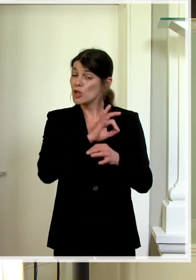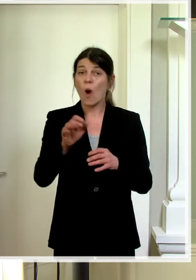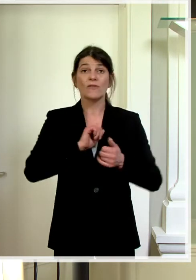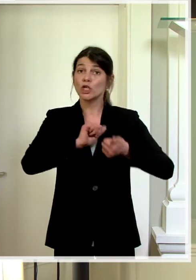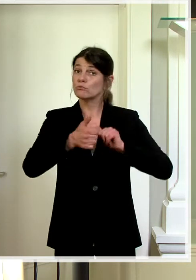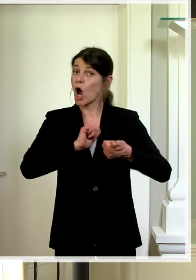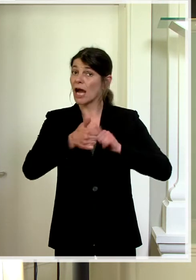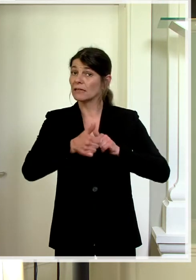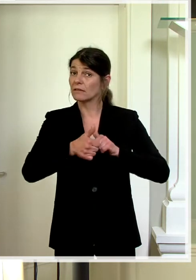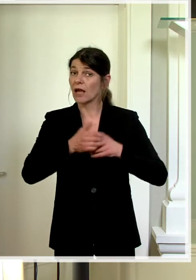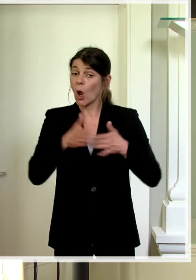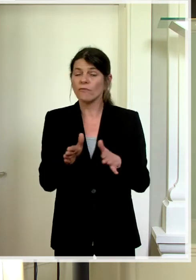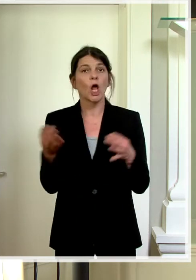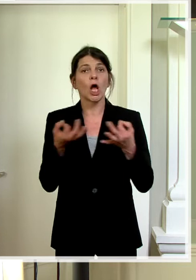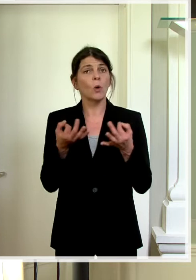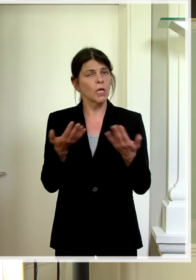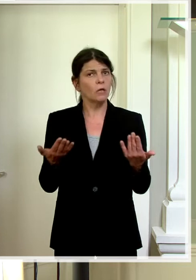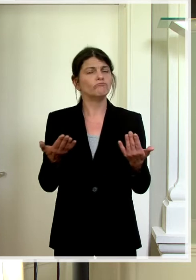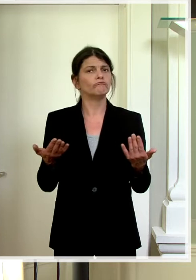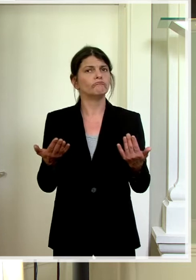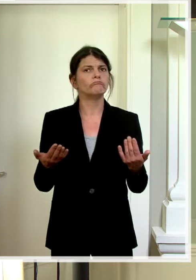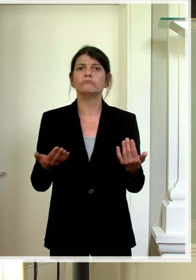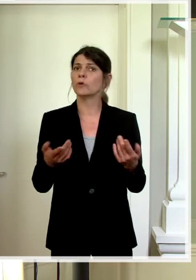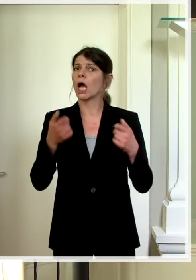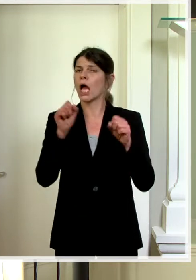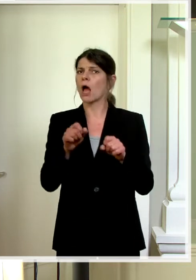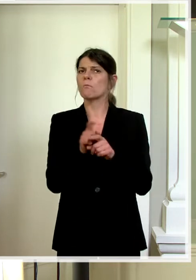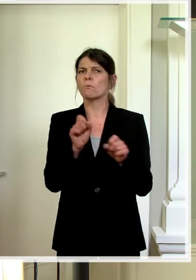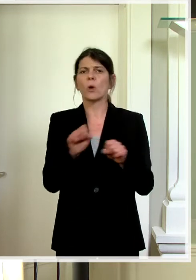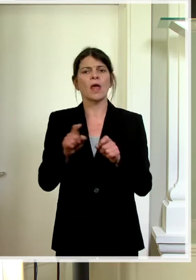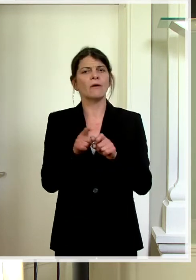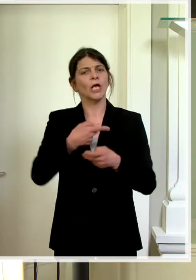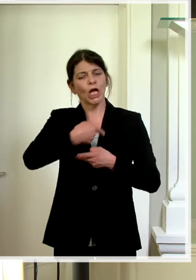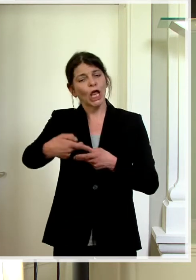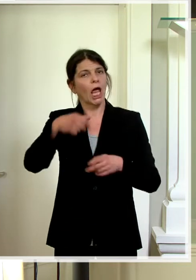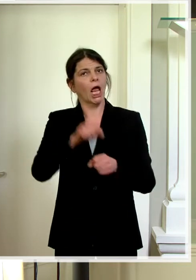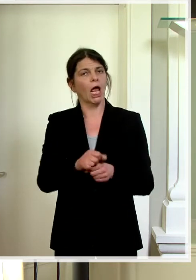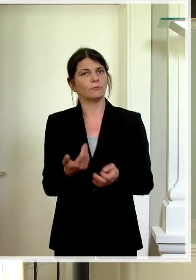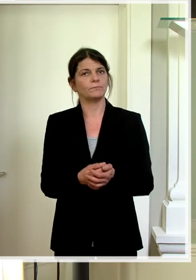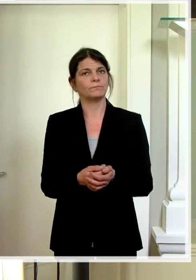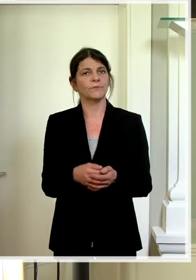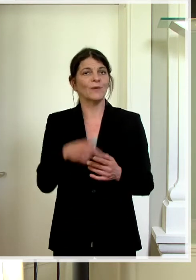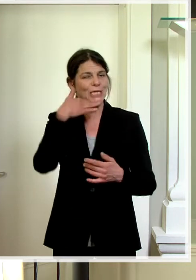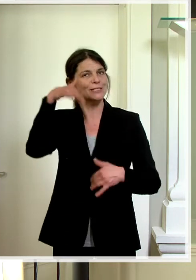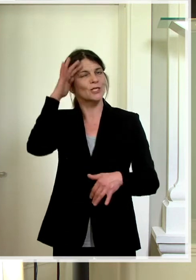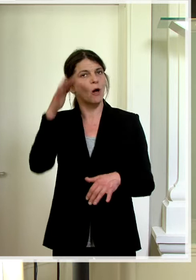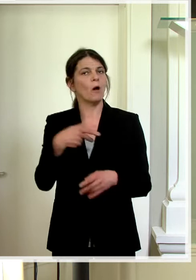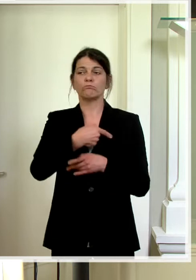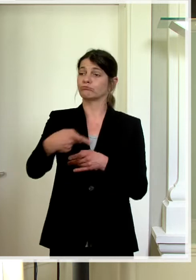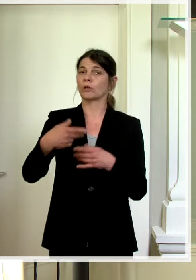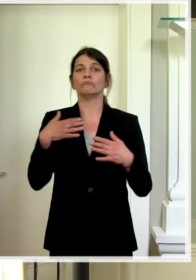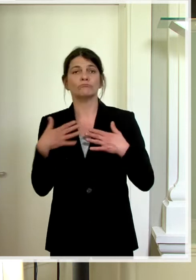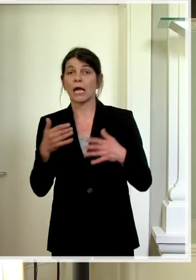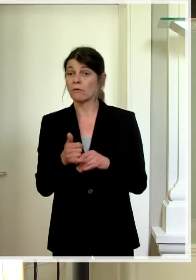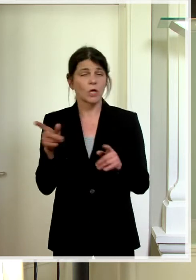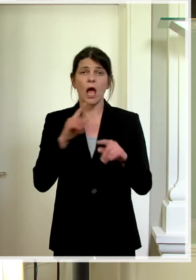Aktivitäten wieder geöffnet oder sind auch die Liegewiesen im Sommer wieder nutzbar? Also die